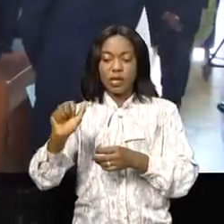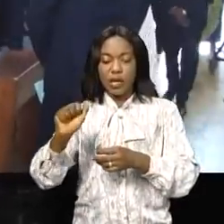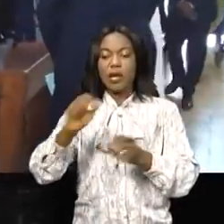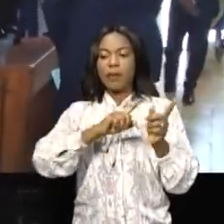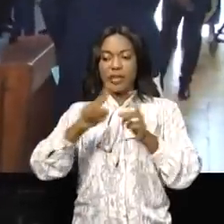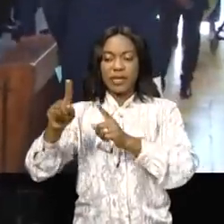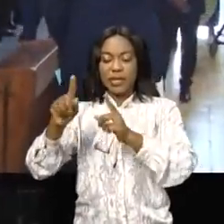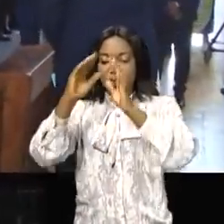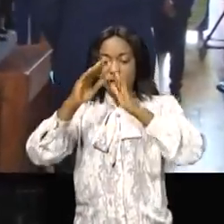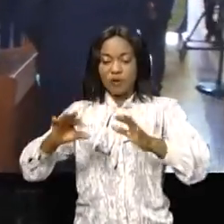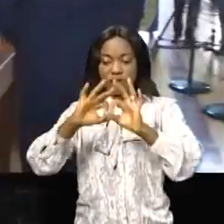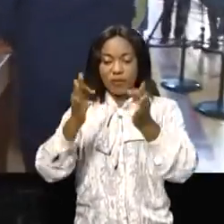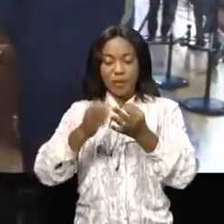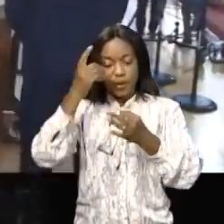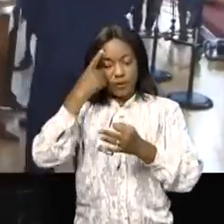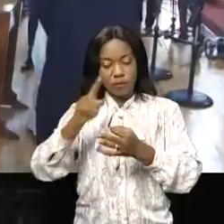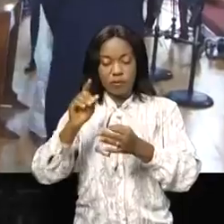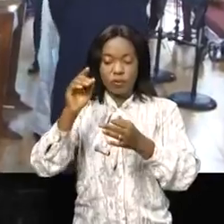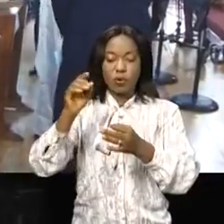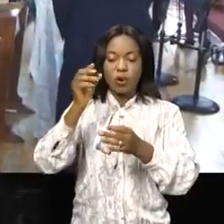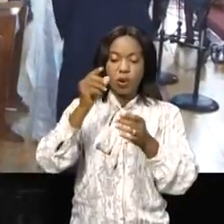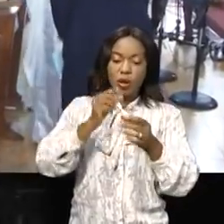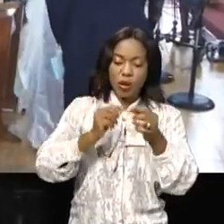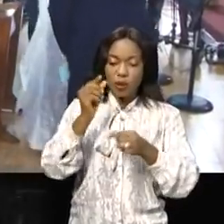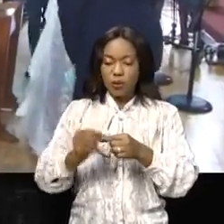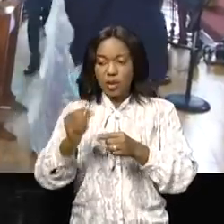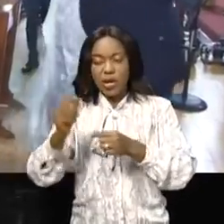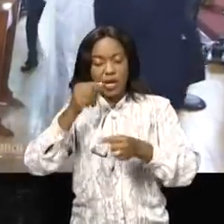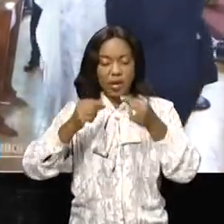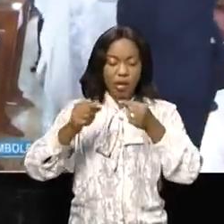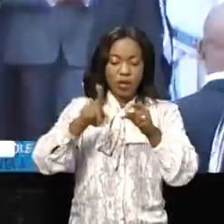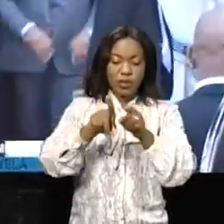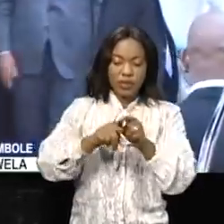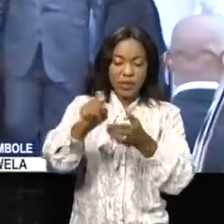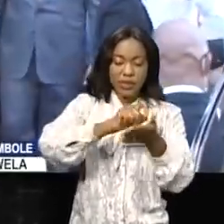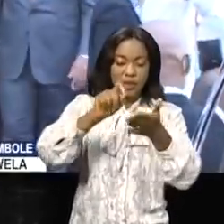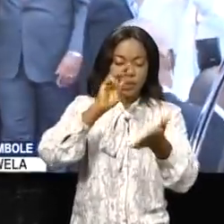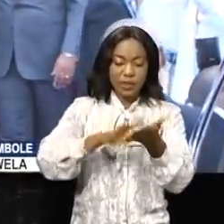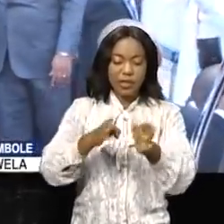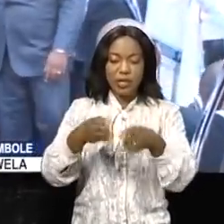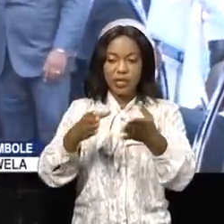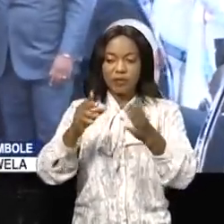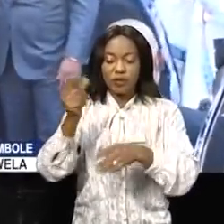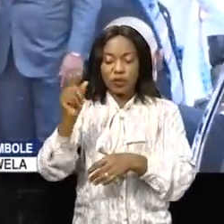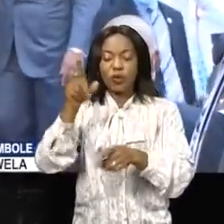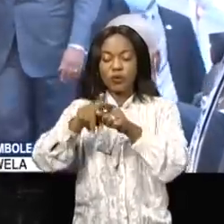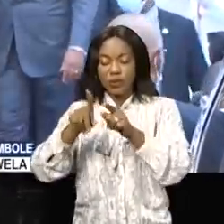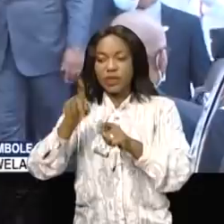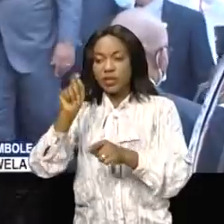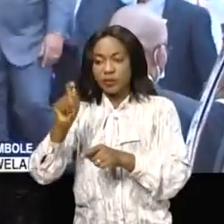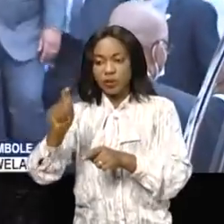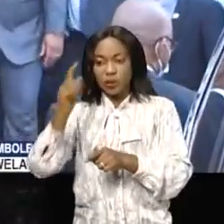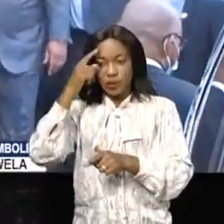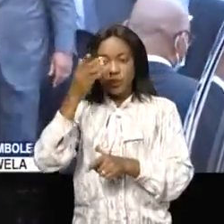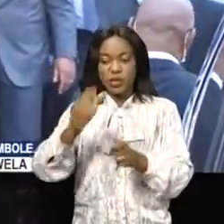domicile familial pour le bain de consolation et la signature du livre d'or où sont couchés des témoignages éloquents